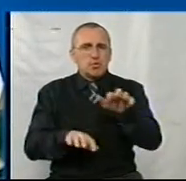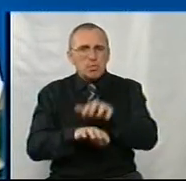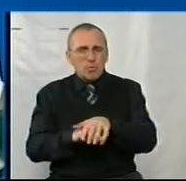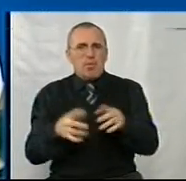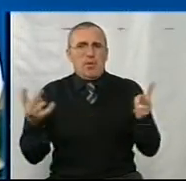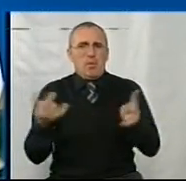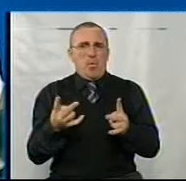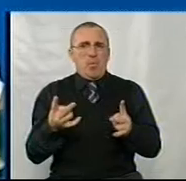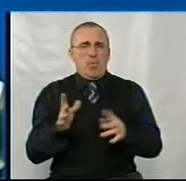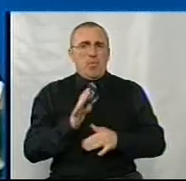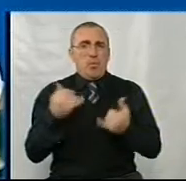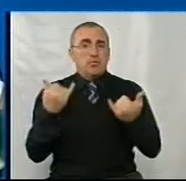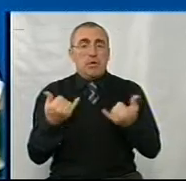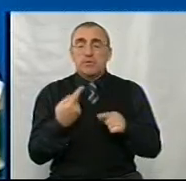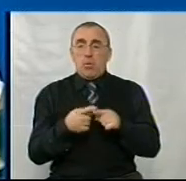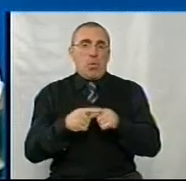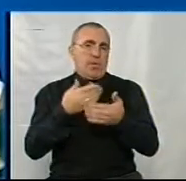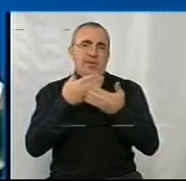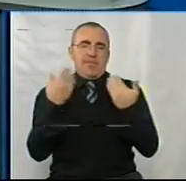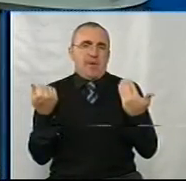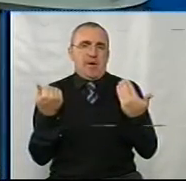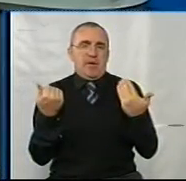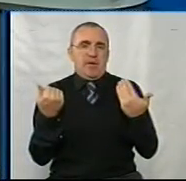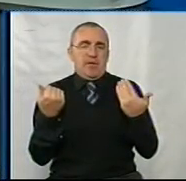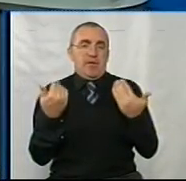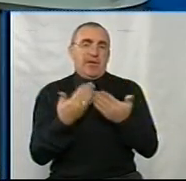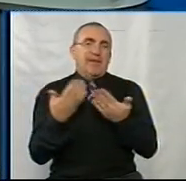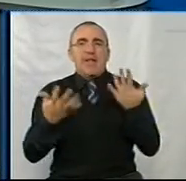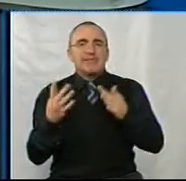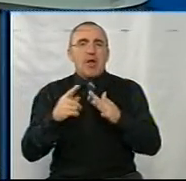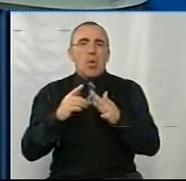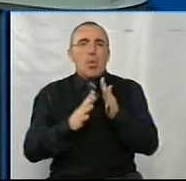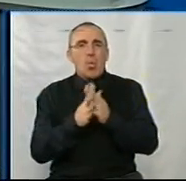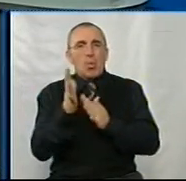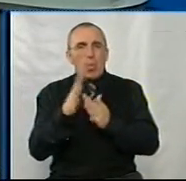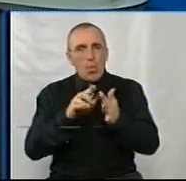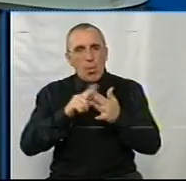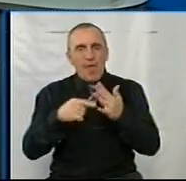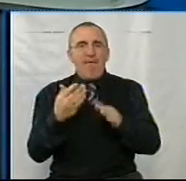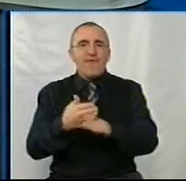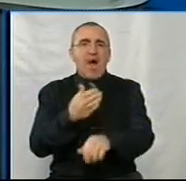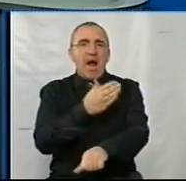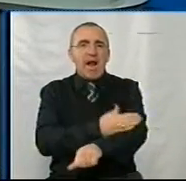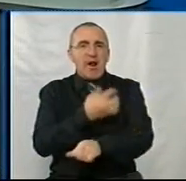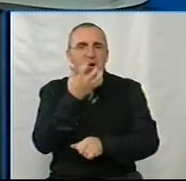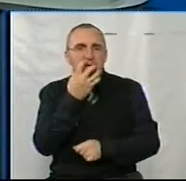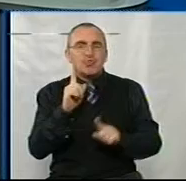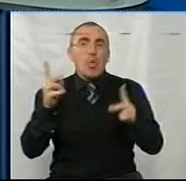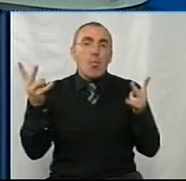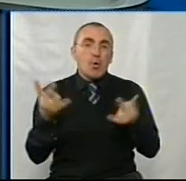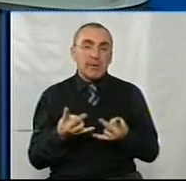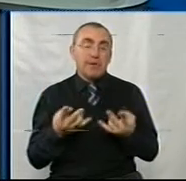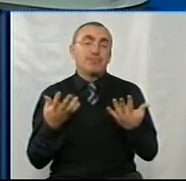потрібно було. Зараз цього немає такого. Там десь якісь рукавички, якісь валяночки, десь там щось потрібно.